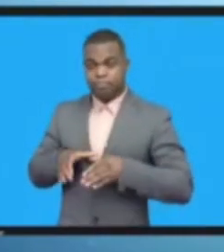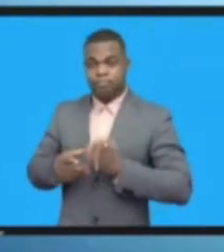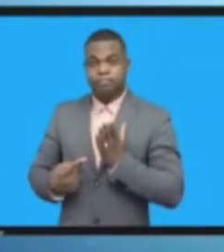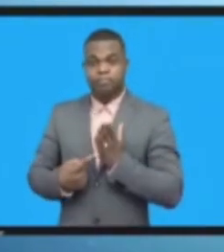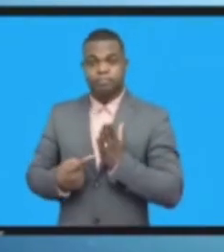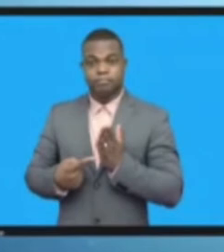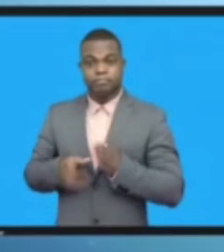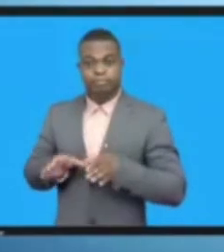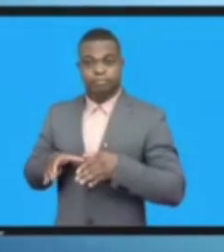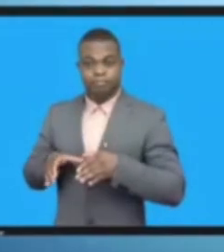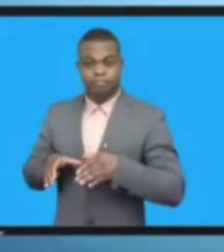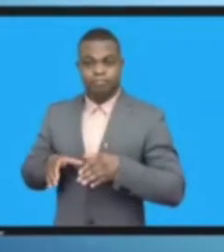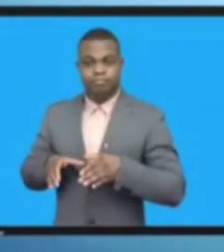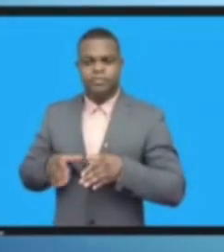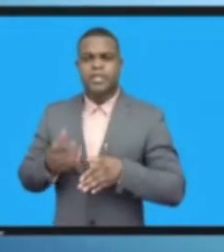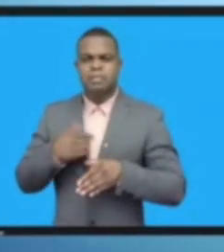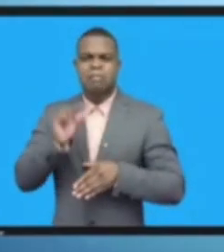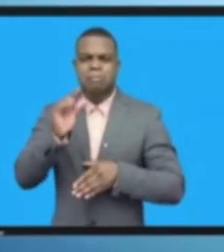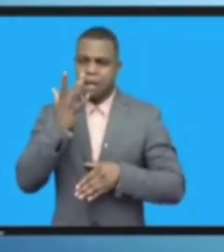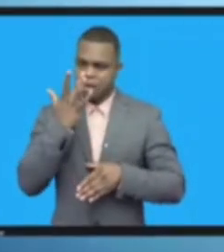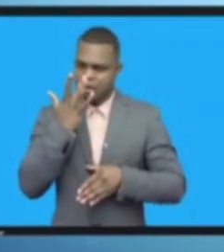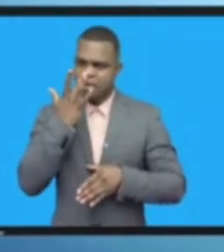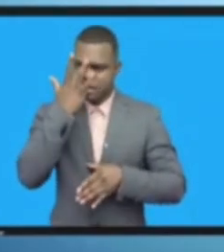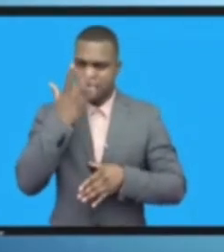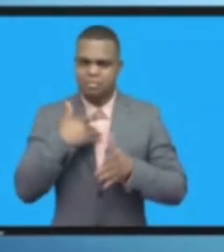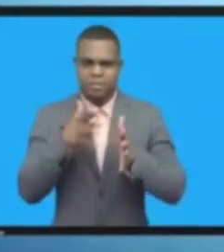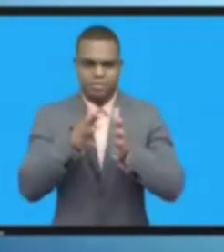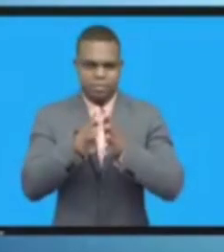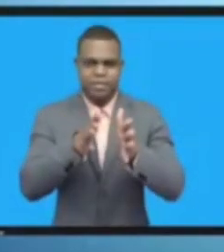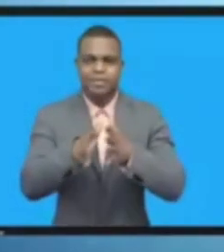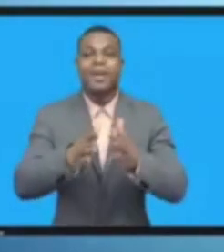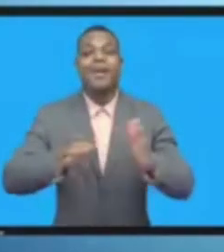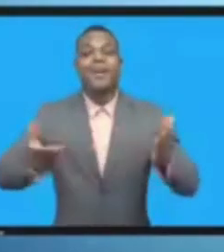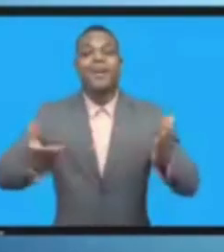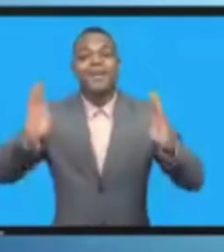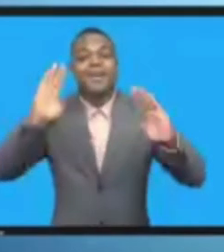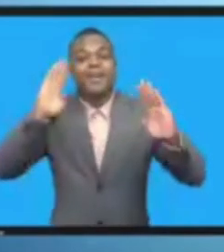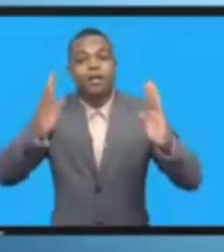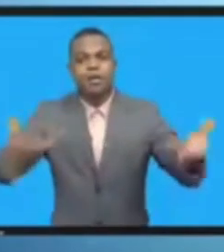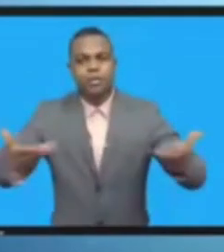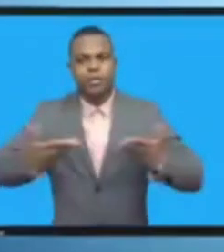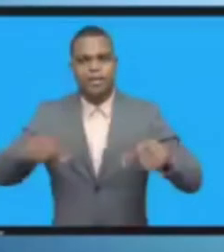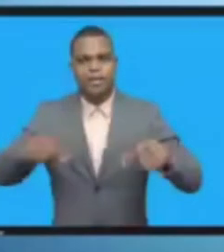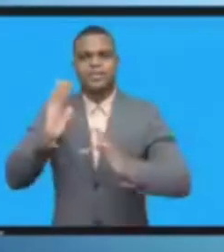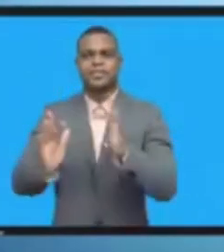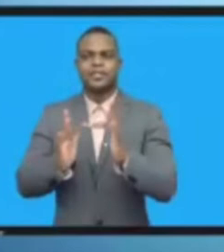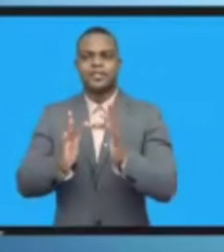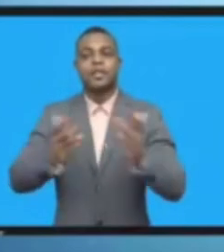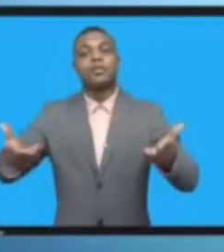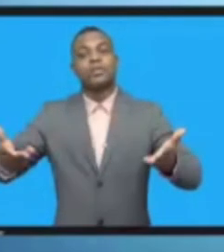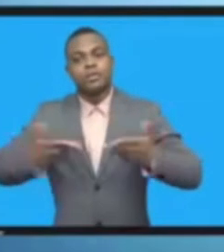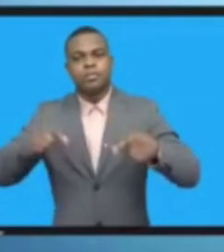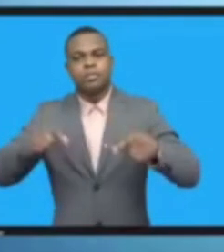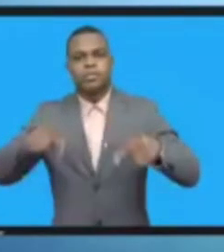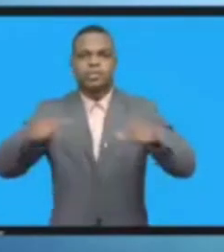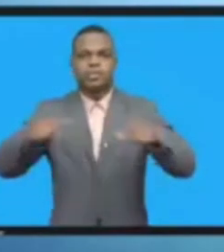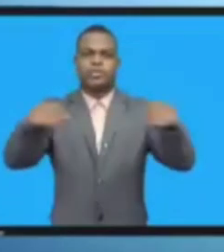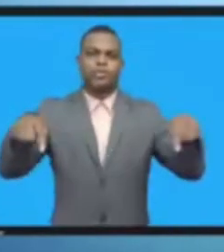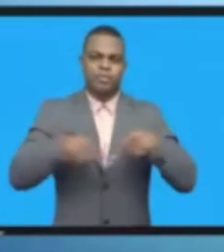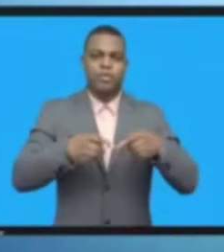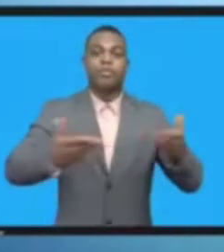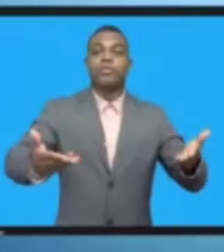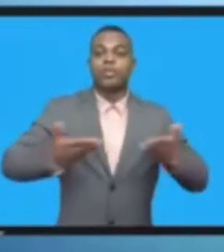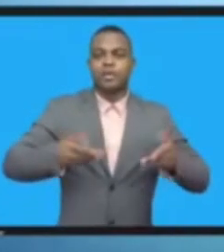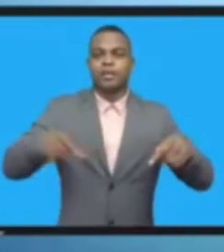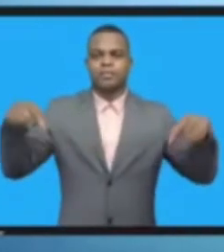لطلما أيدنا أيدت المنتدى منذ نشأته لأنه المنتدى الذليج